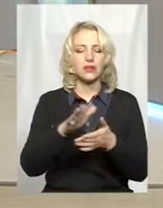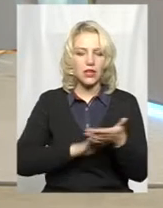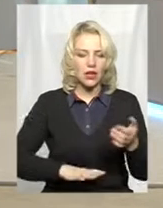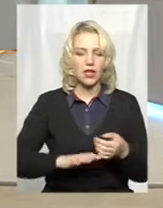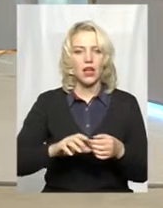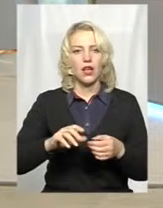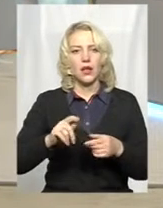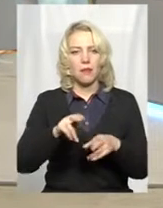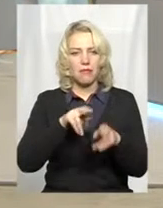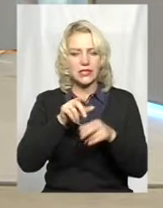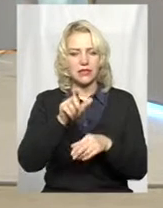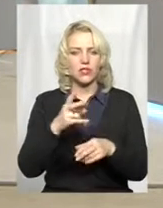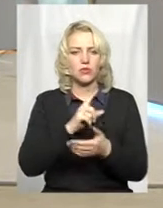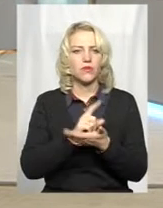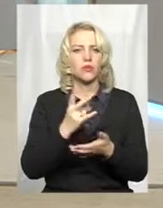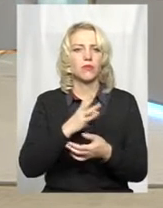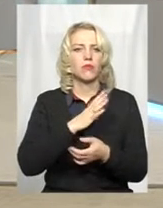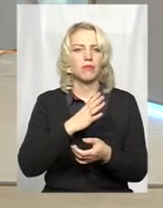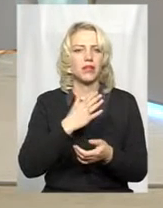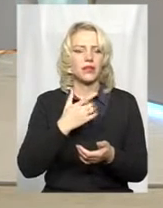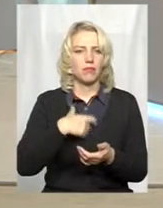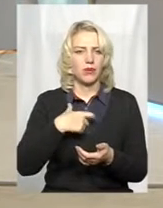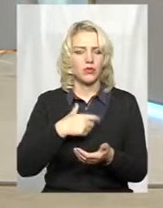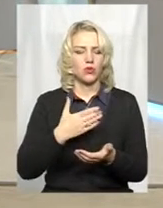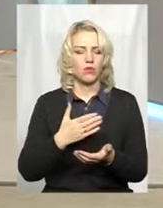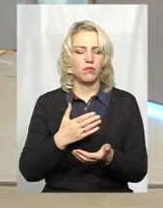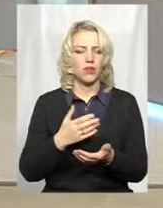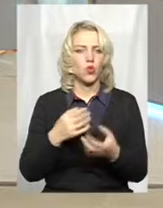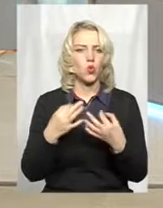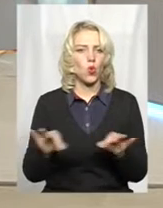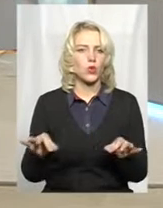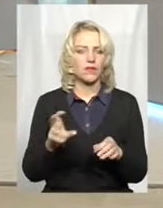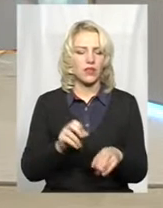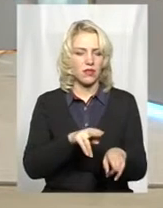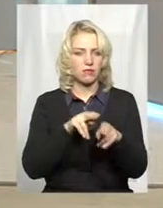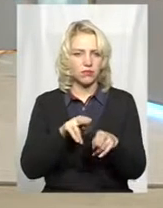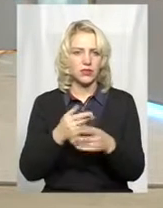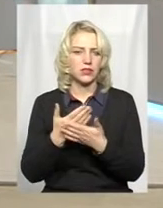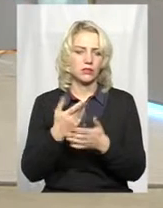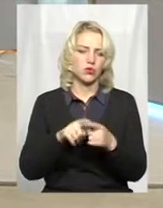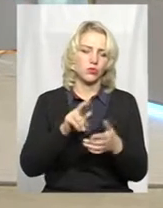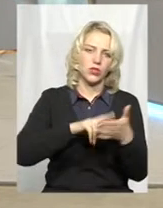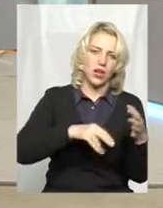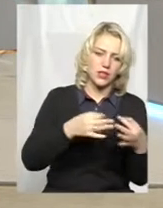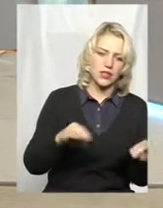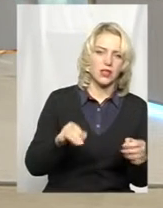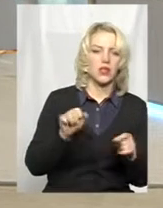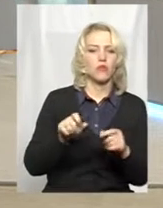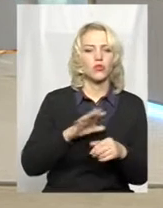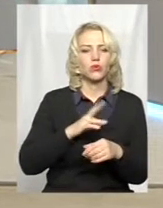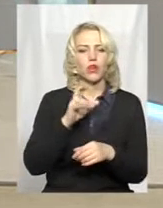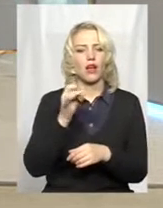мисливець обов'язково має при собі мати дозвіл на відстріл мисливських тварин. Це може бути ліцензія, це може бути відстрілична